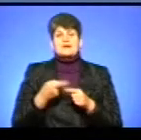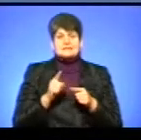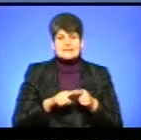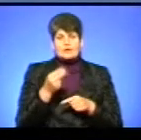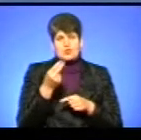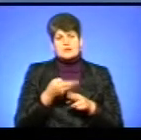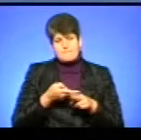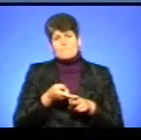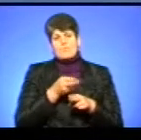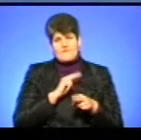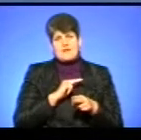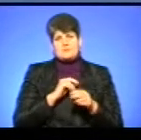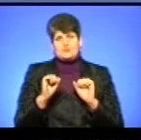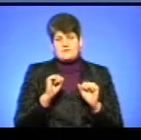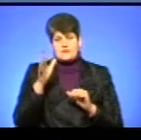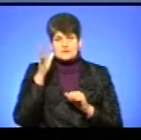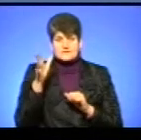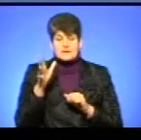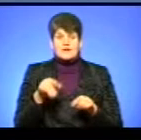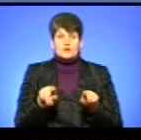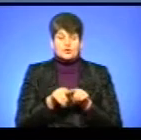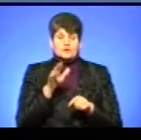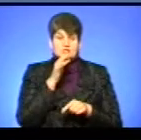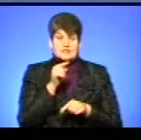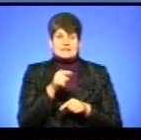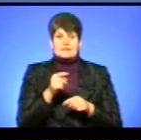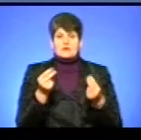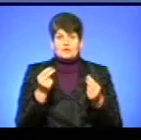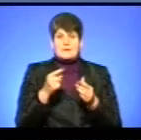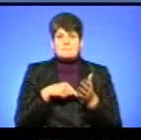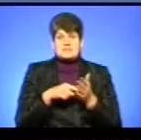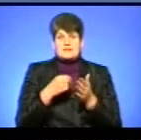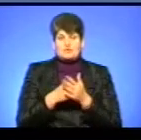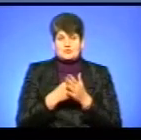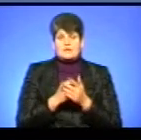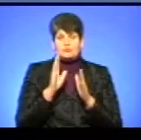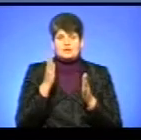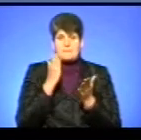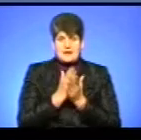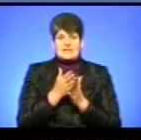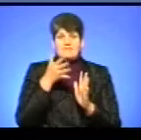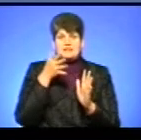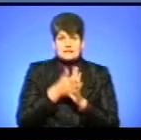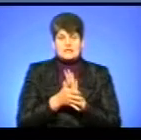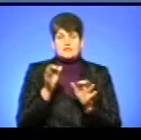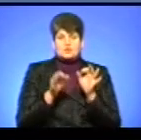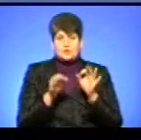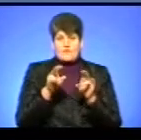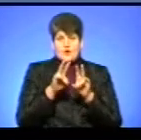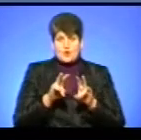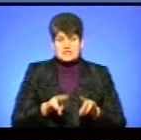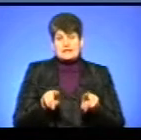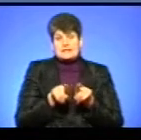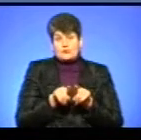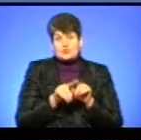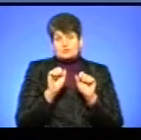все-таки повернемо з управління освіти. Але водночас з цими коштами міський бюджет понесе витрати на відповідний судовий розгляд, а також,